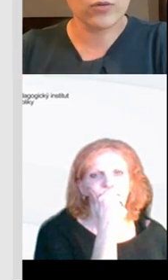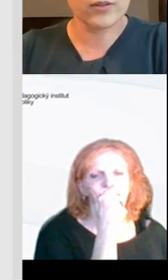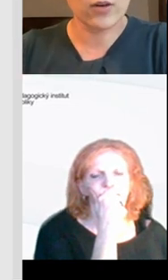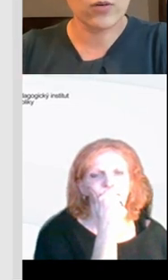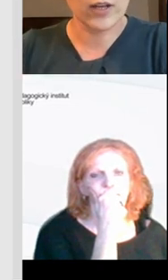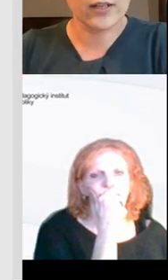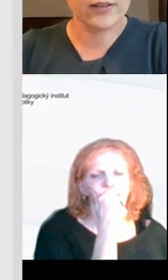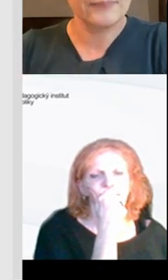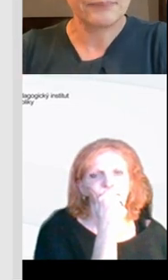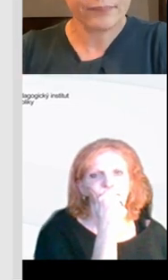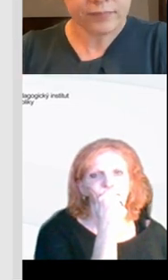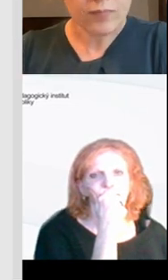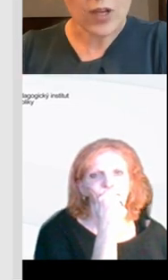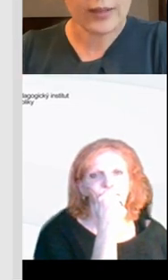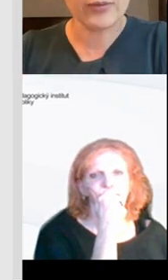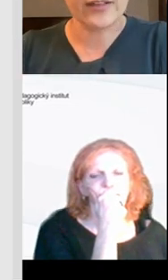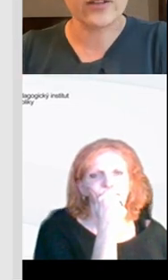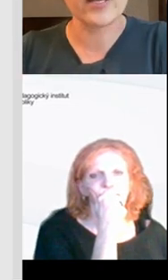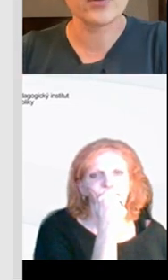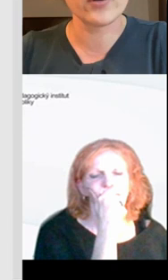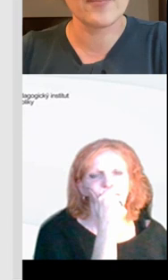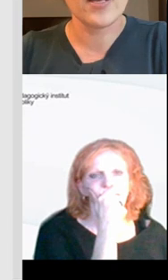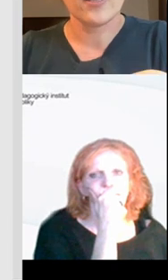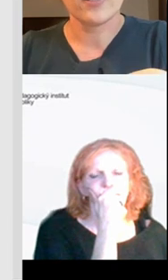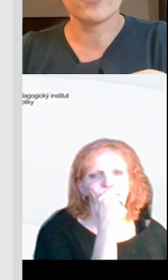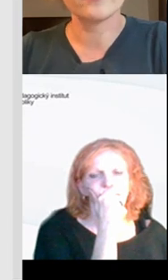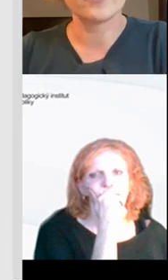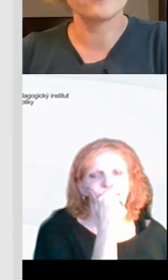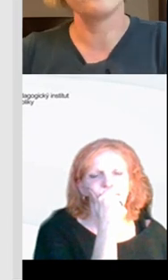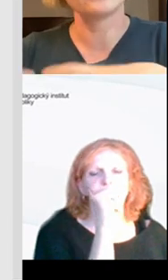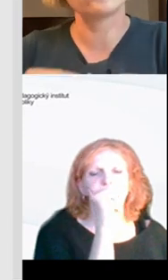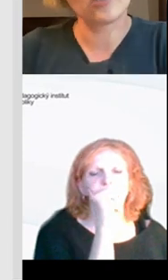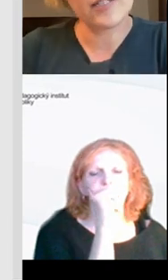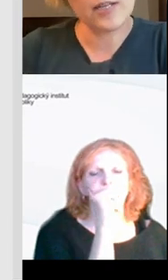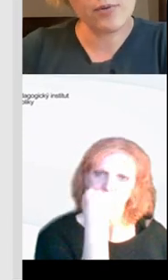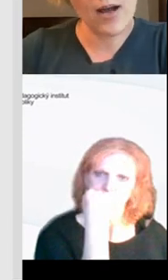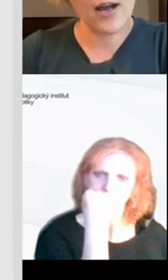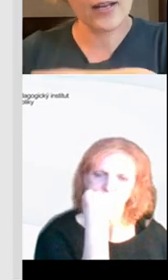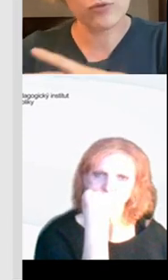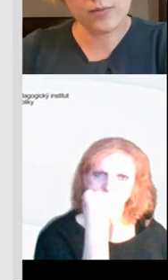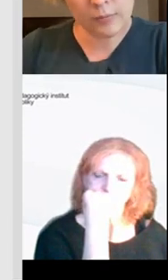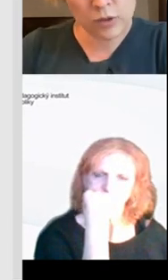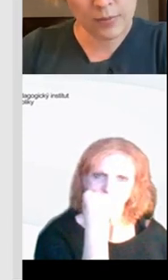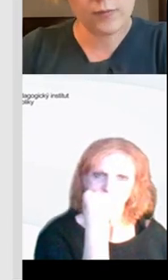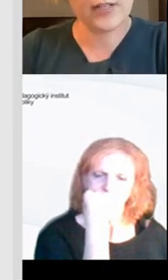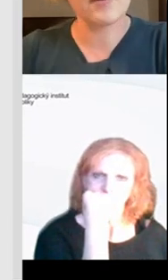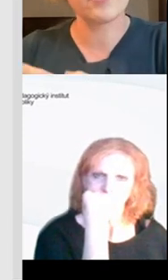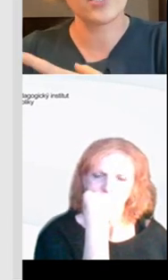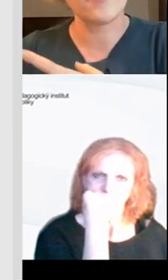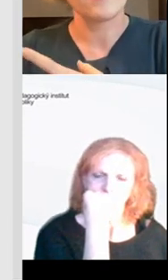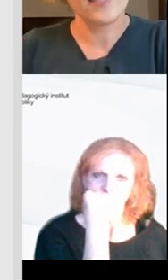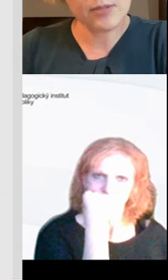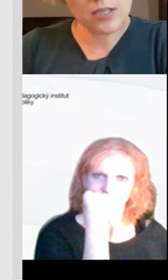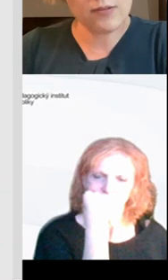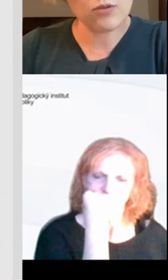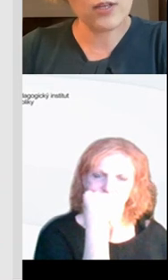pustit nějakou, nějakou online nebo nějaký online program, tak mě to vlastně pomáhá. Nemusí, nemusí pracovat na